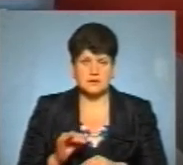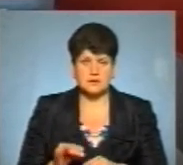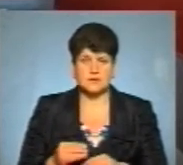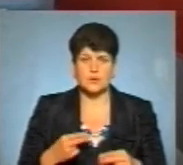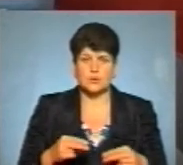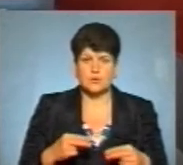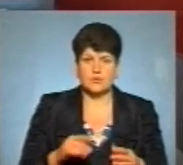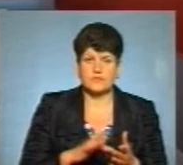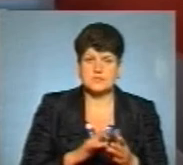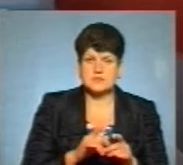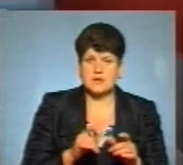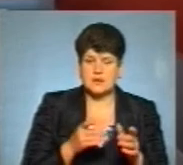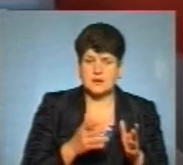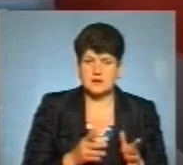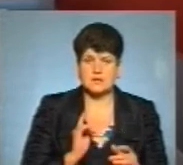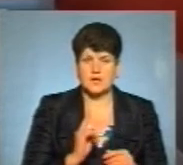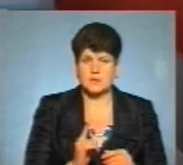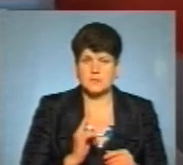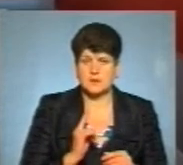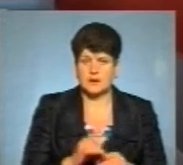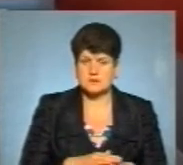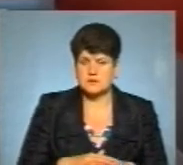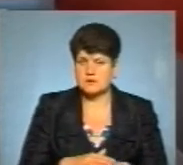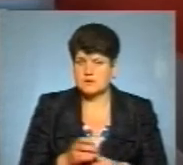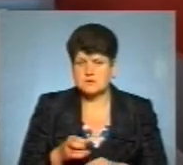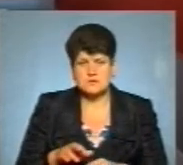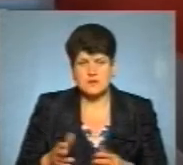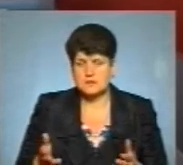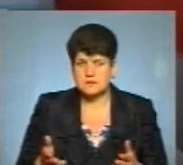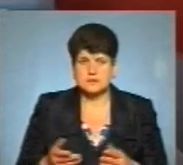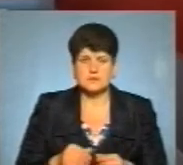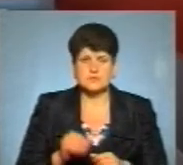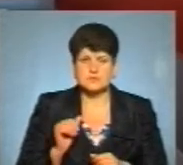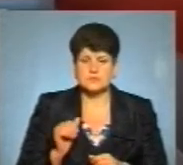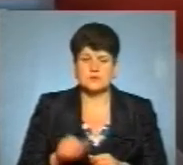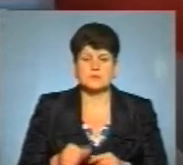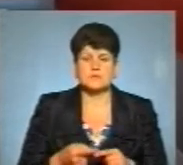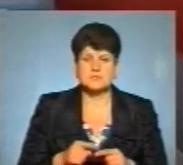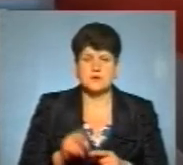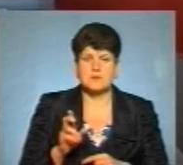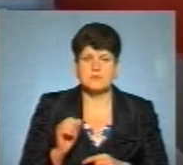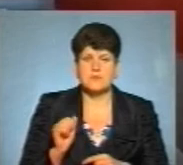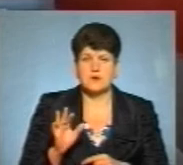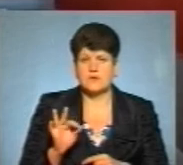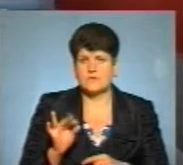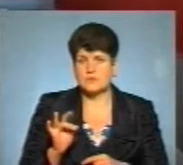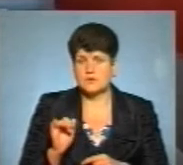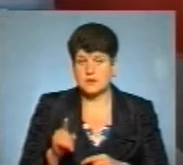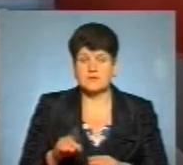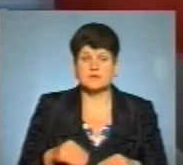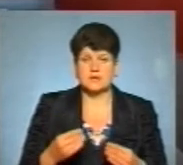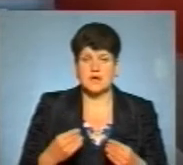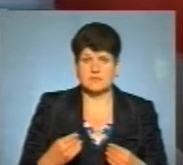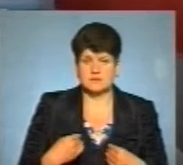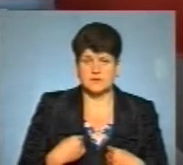торгові центри, міграція населення. І, зокрема, цей Баварівський спалах, він теж дав нам